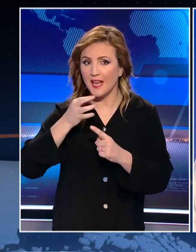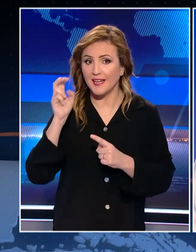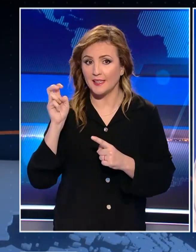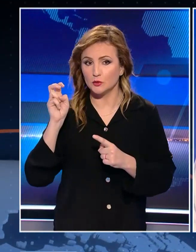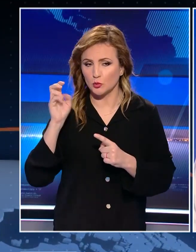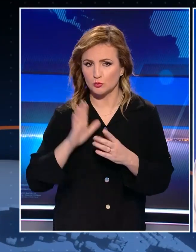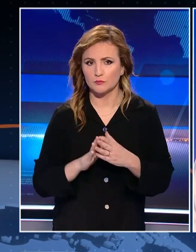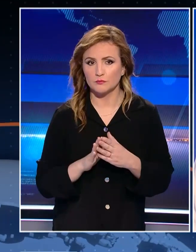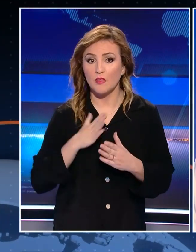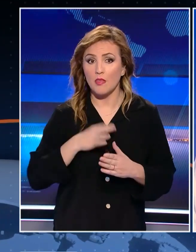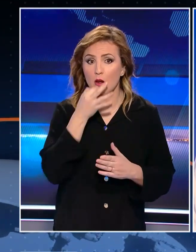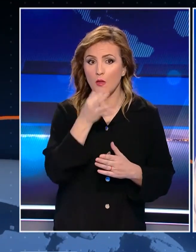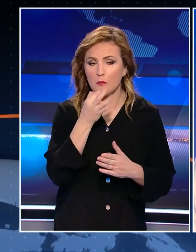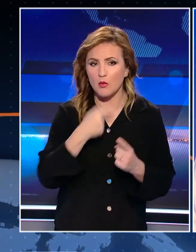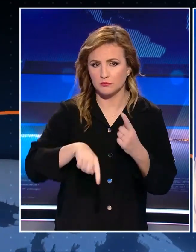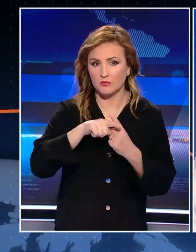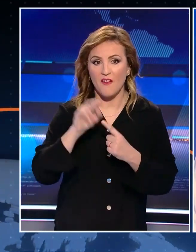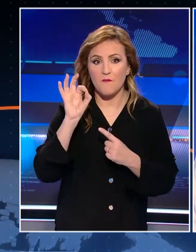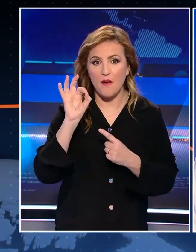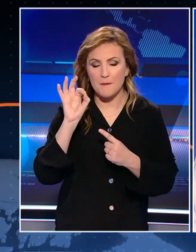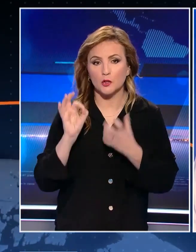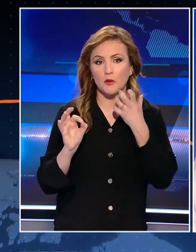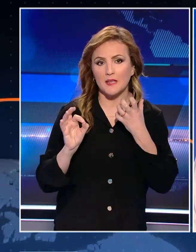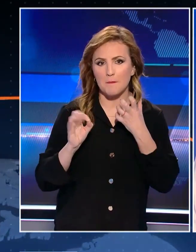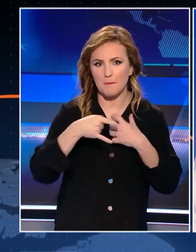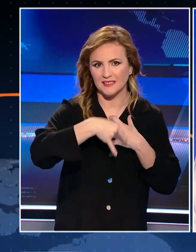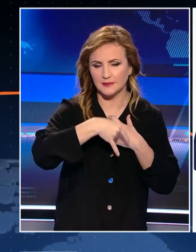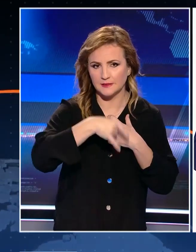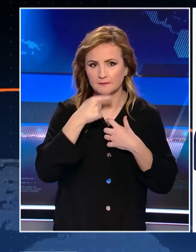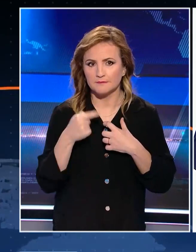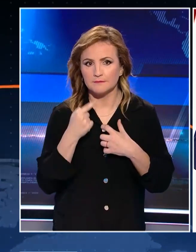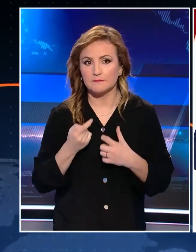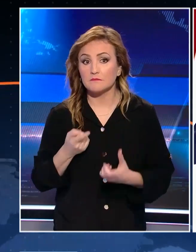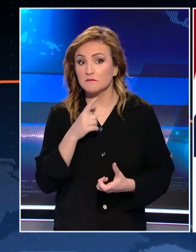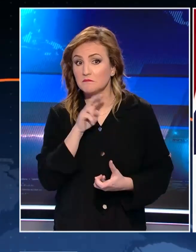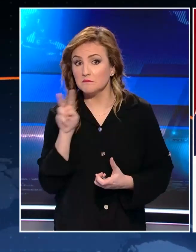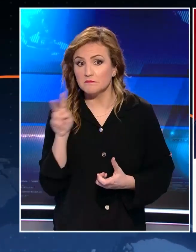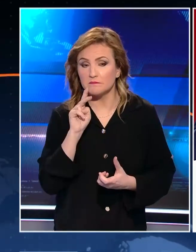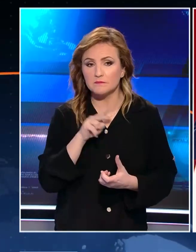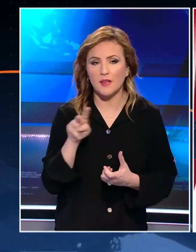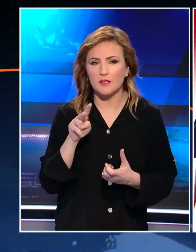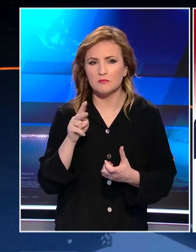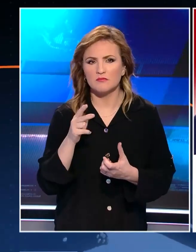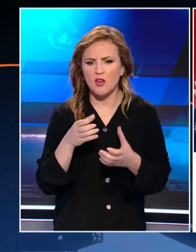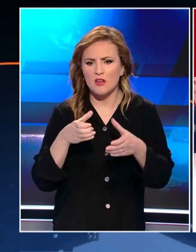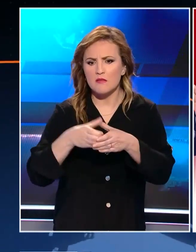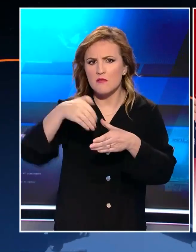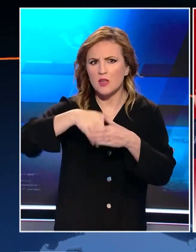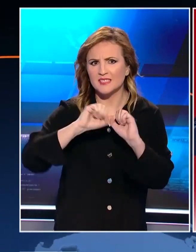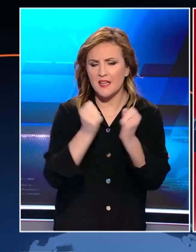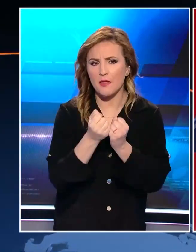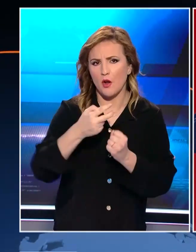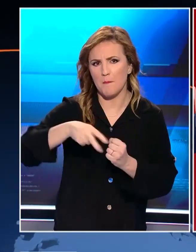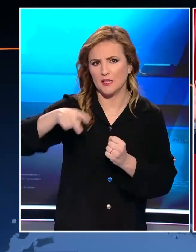Τώρα θα ήθελα να σου πω ότι οι κύριοι Φάμελος και Παπάς διακρίνοντας προφανώς τις διαθέσεις ενός μεγάλου μέρους του συνεδρίου